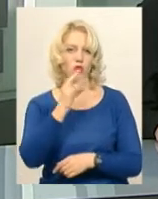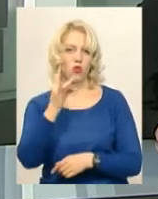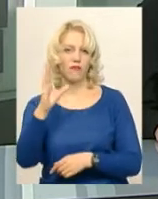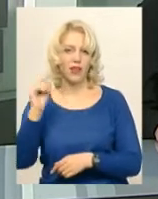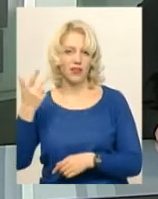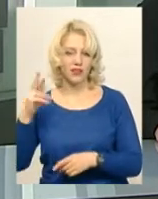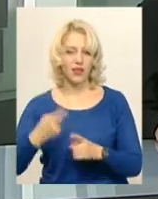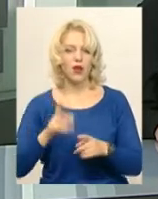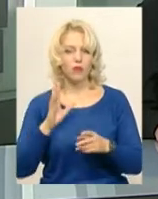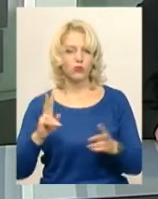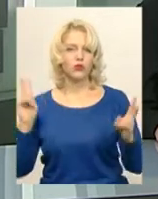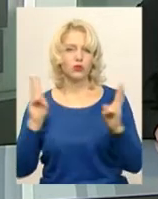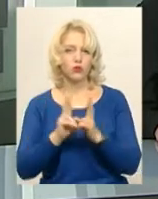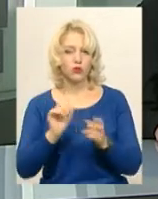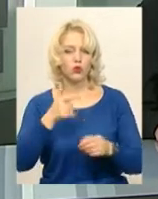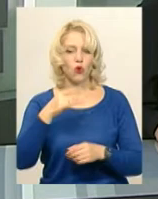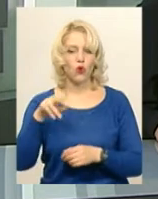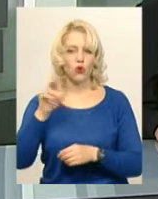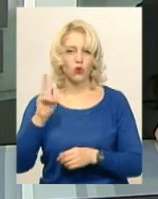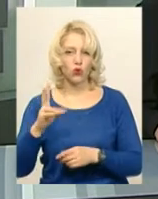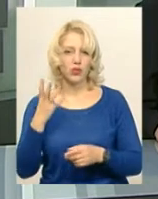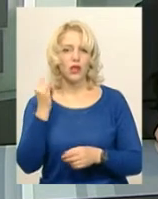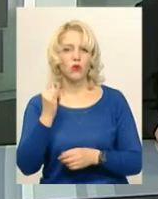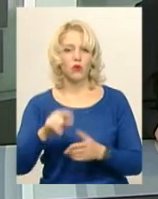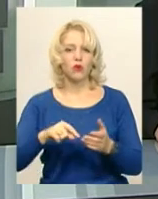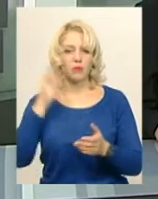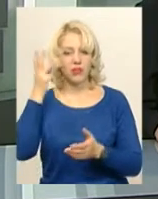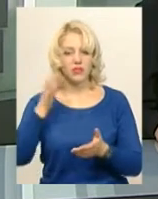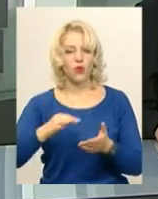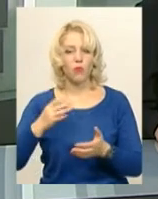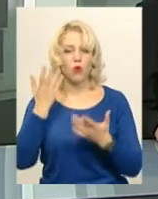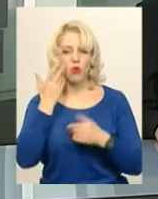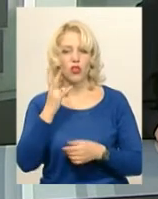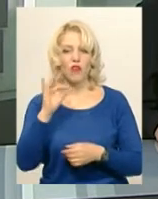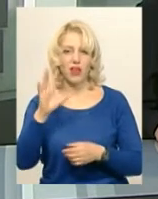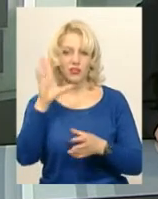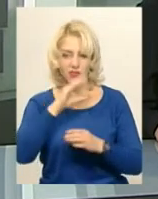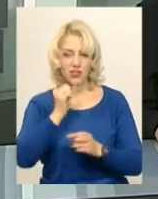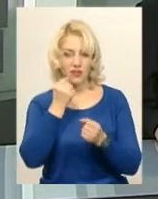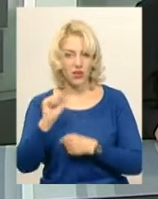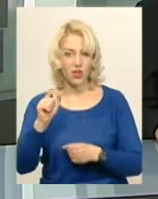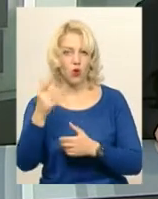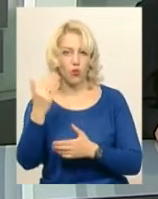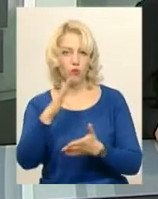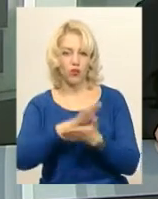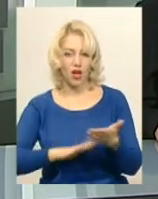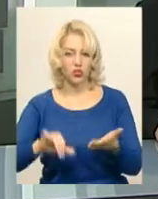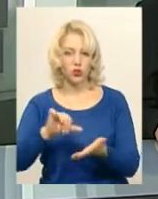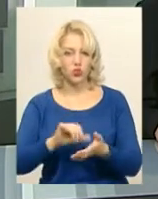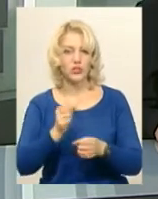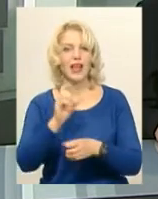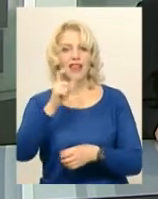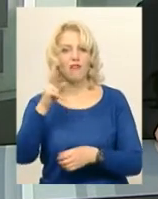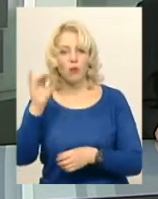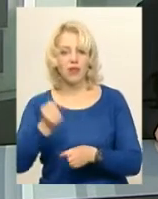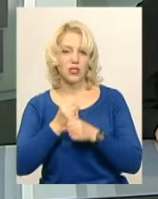«Відповідь». Відбудеться зустріч у городку Хмельницької області. Коли «Новаторцям» вдасться виграти, то його подальша участь у Європейському кубку